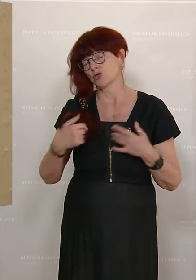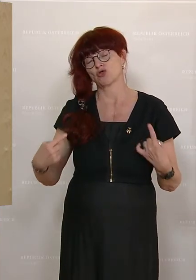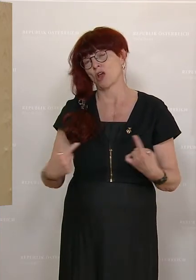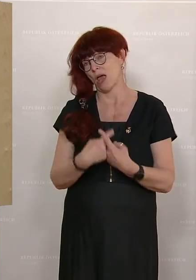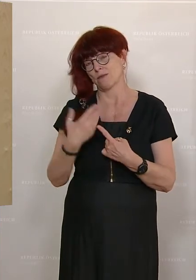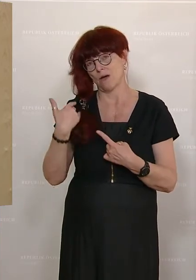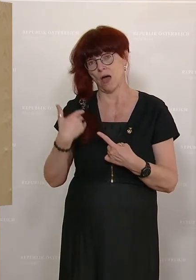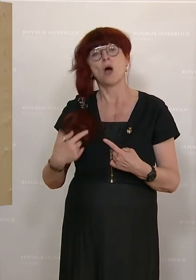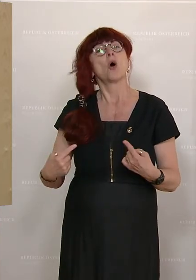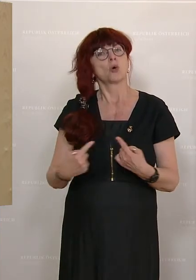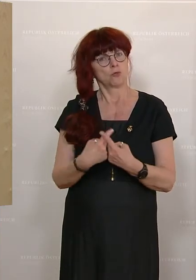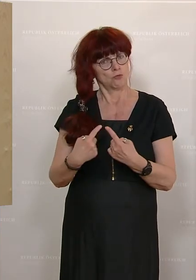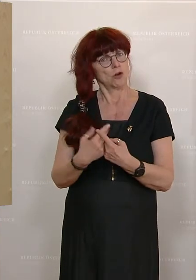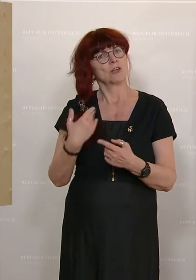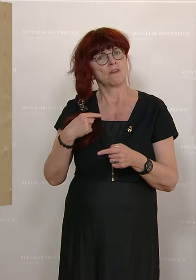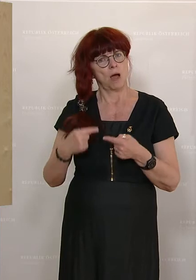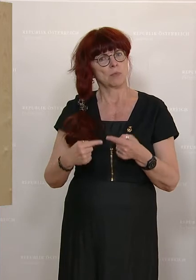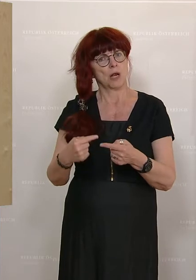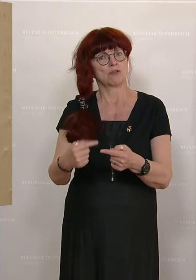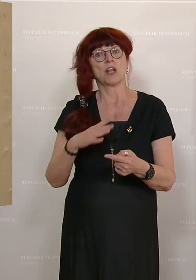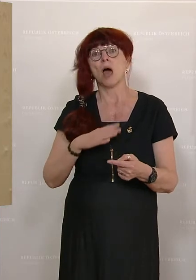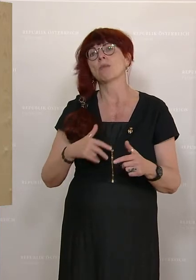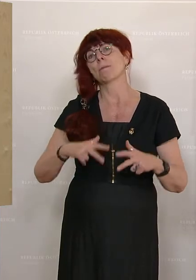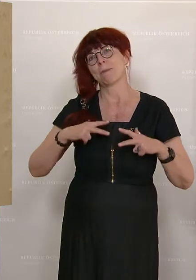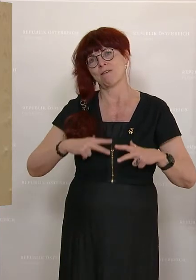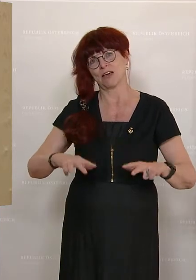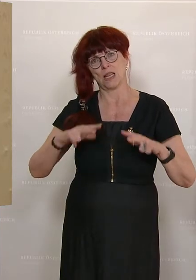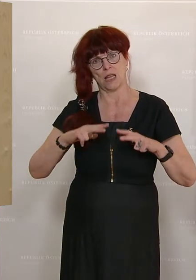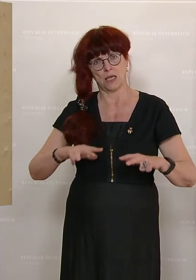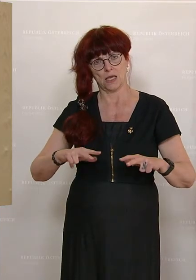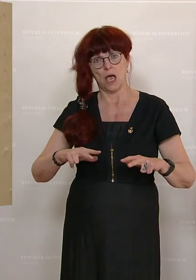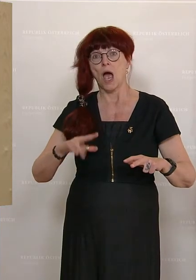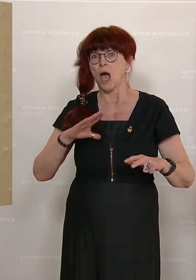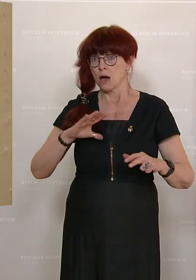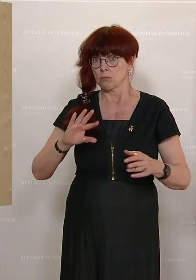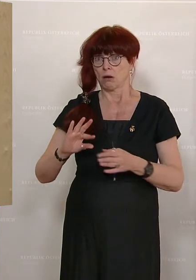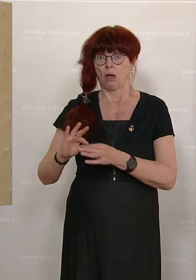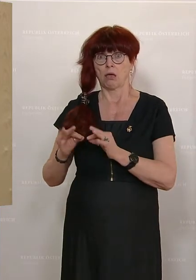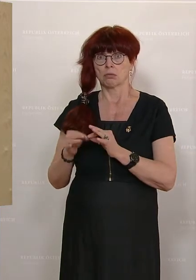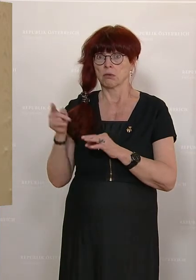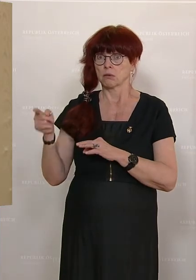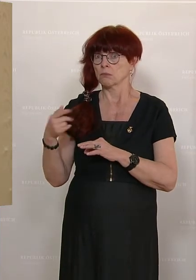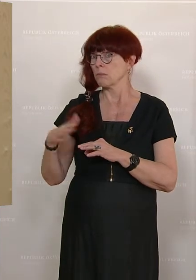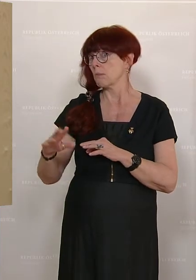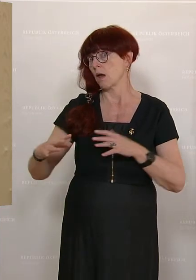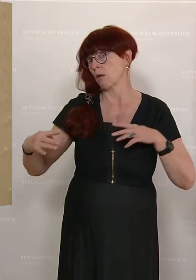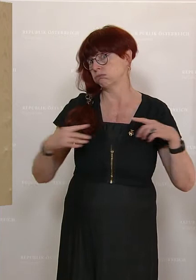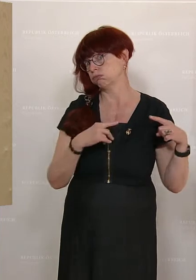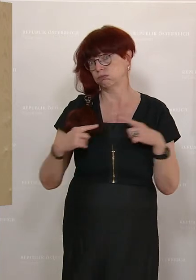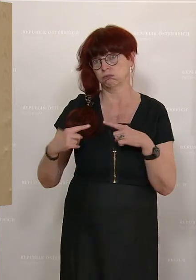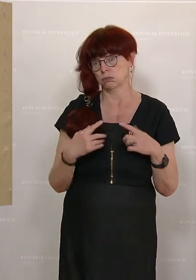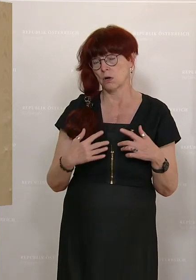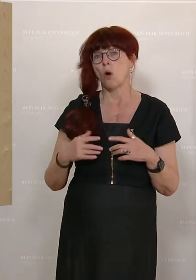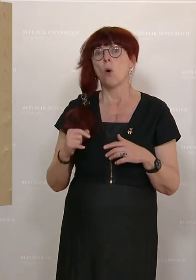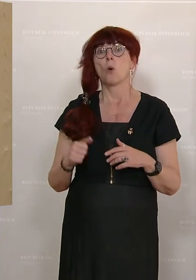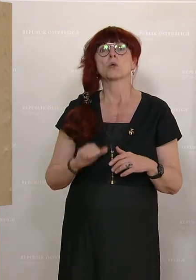dieser Konflikt wurde zwar ausgetragen, aber Gott sei Dank um einiges friedlicher, als das in Kärnten der Fall war und